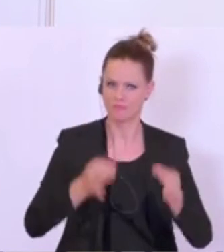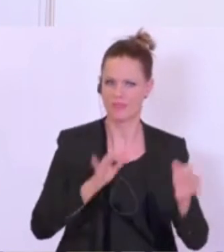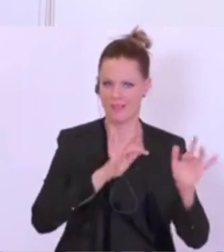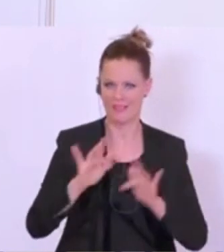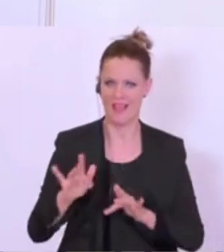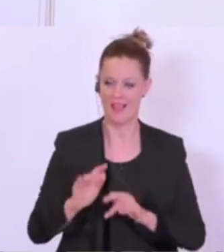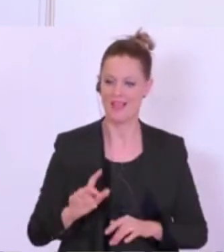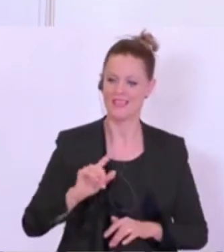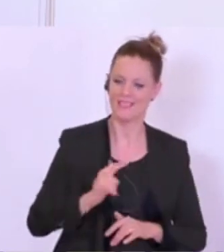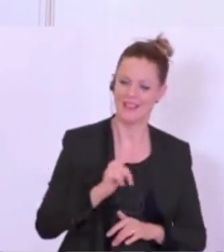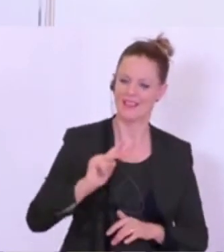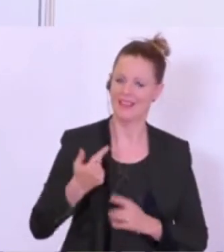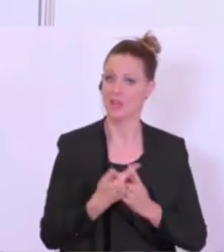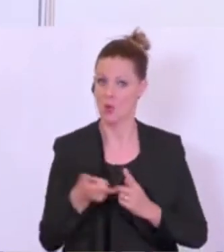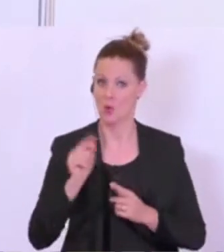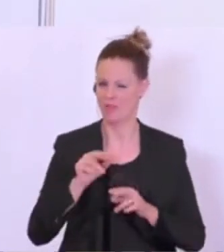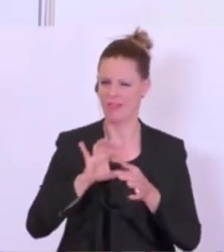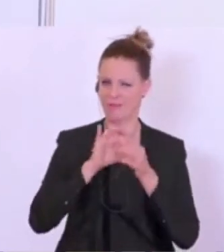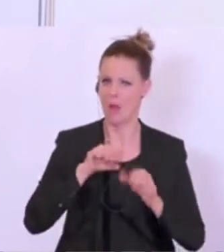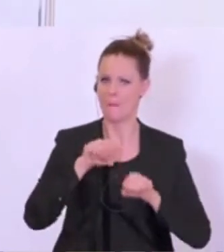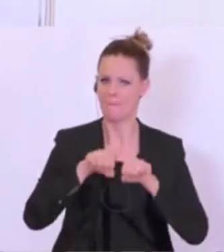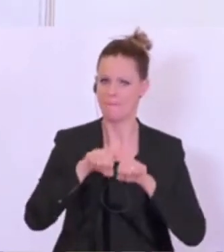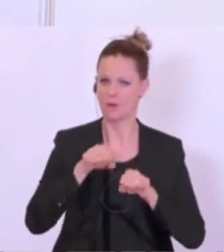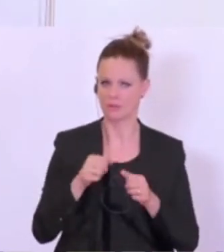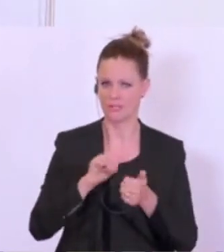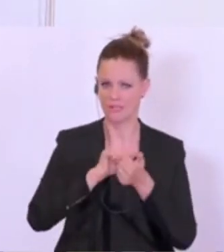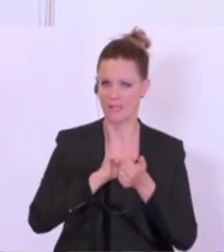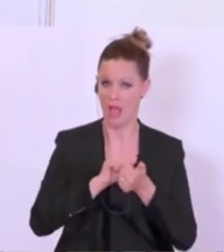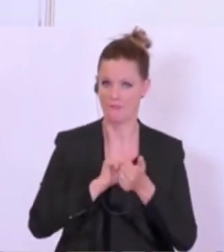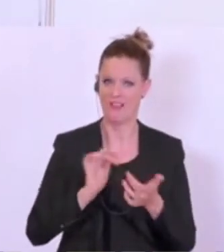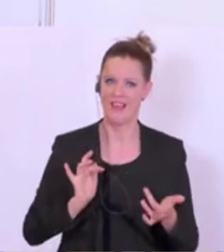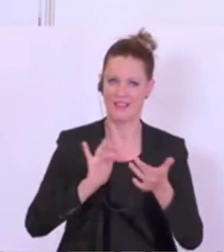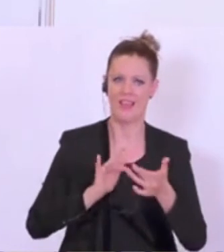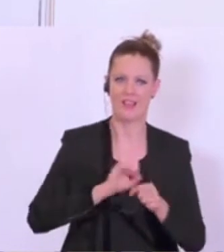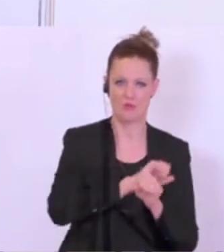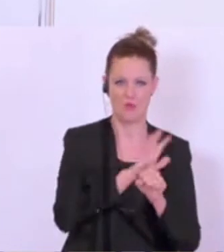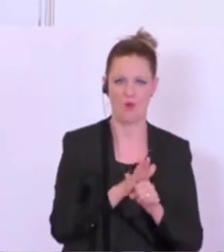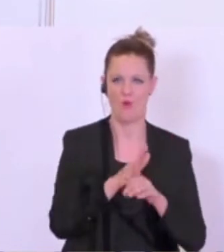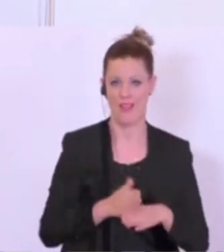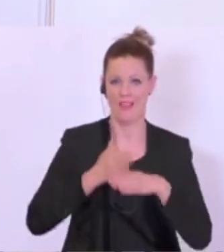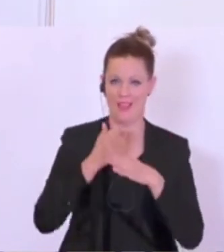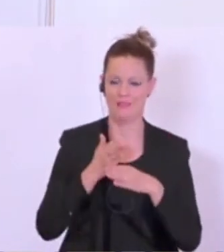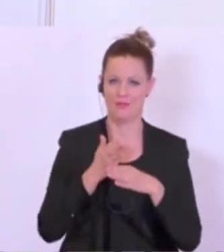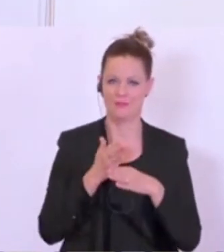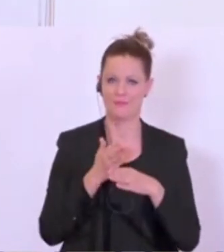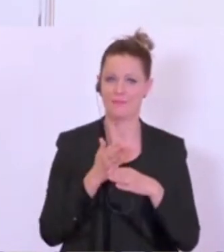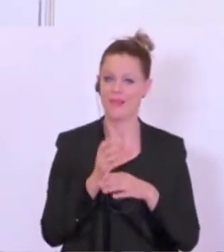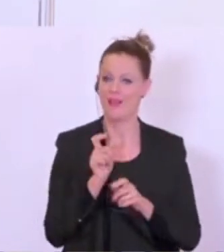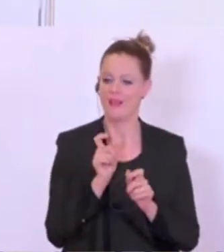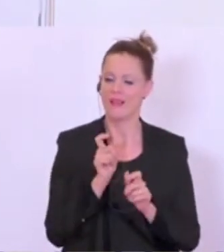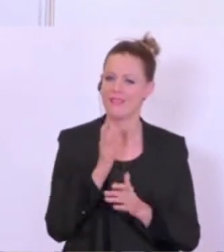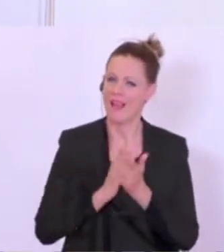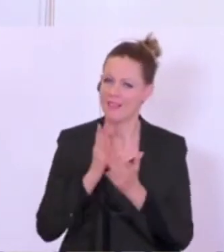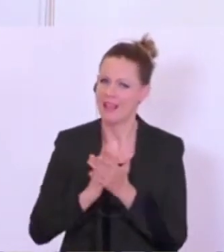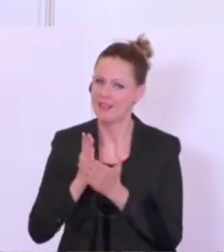in dieser zweiten, dritten Runde des Boxkampfs gegen Corona uns hilft. Und Elemente davon werden im Steuerbereich sein,